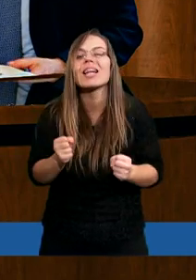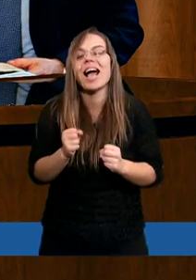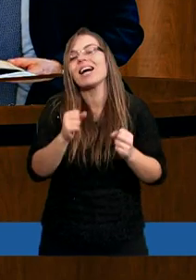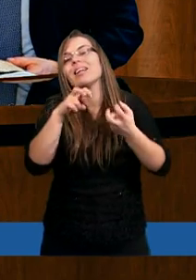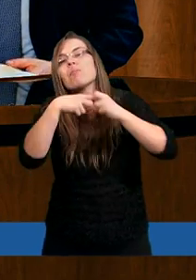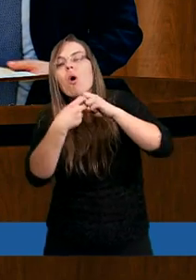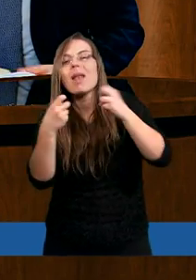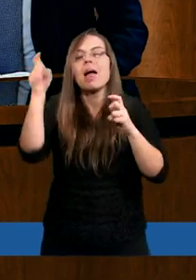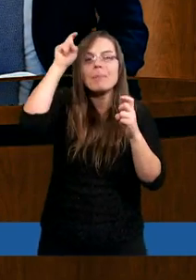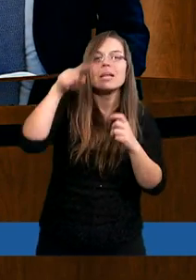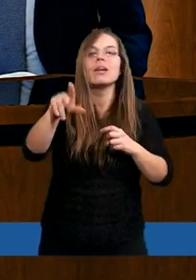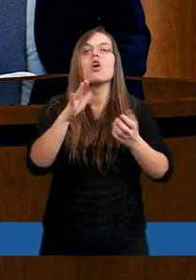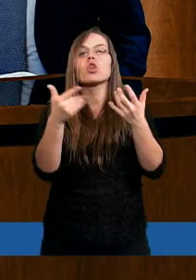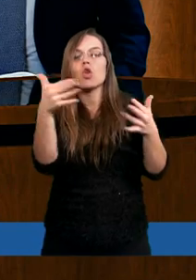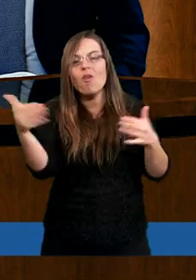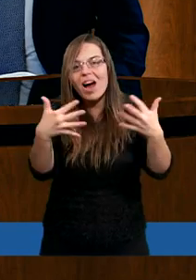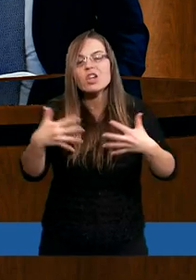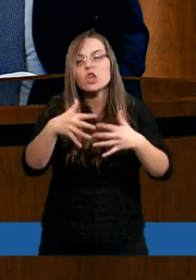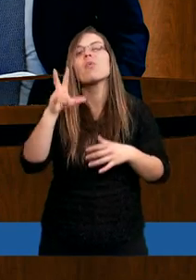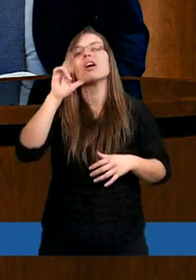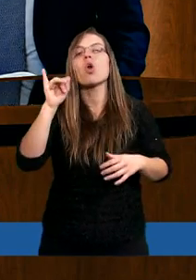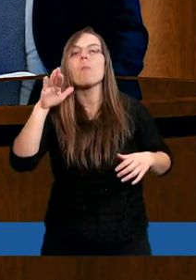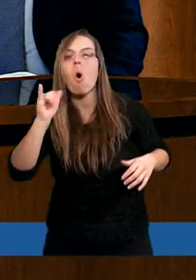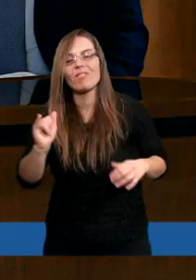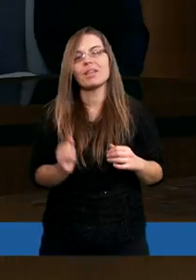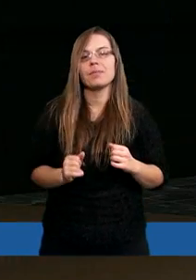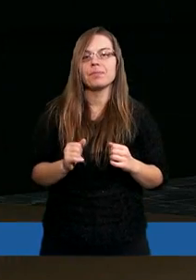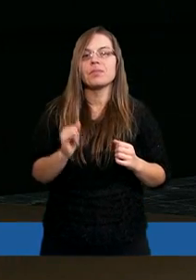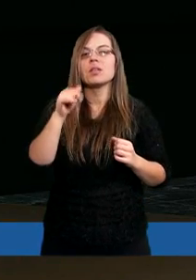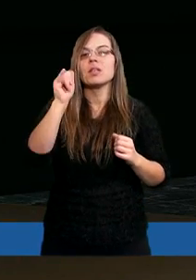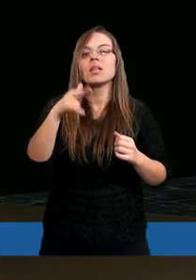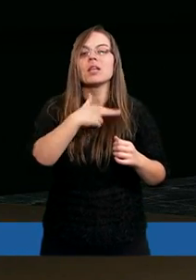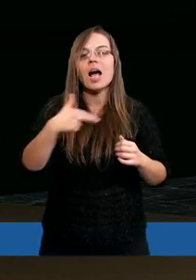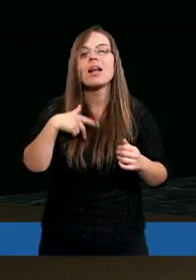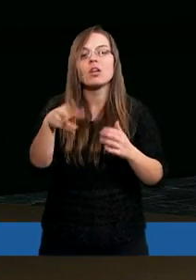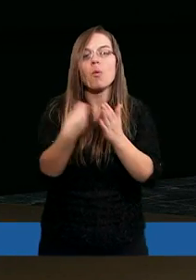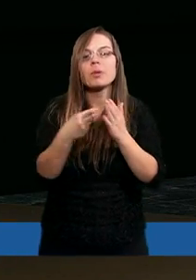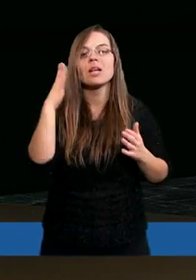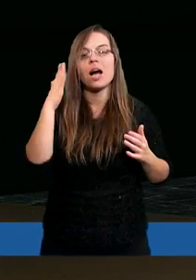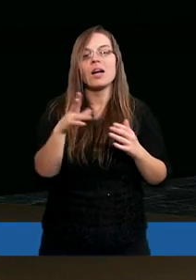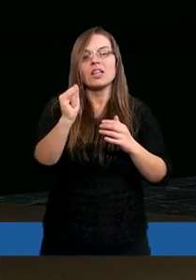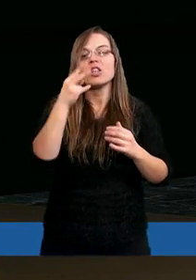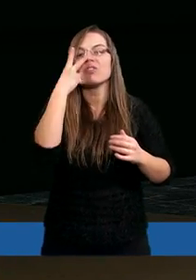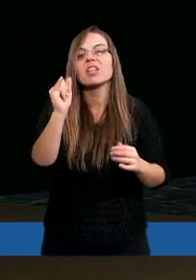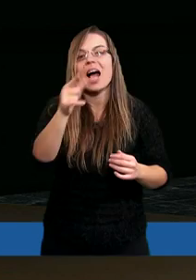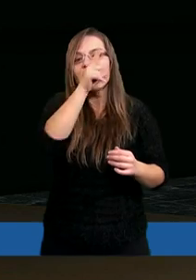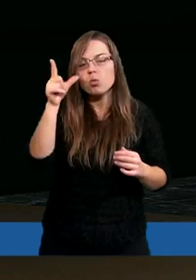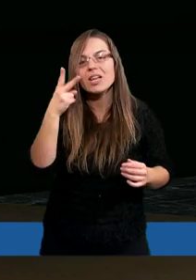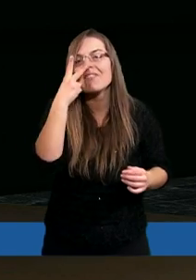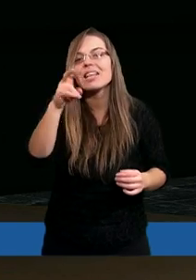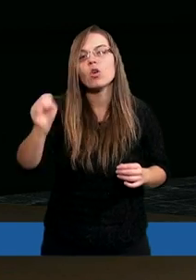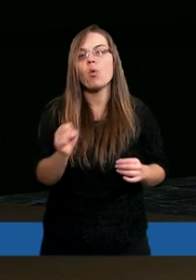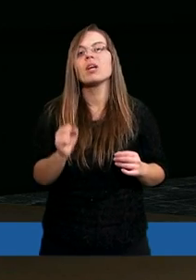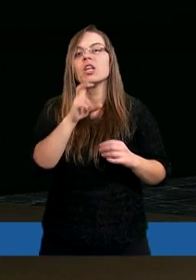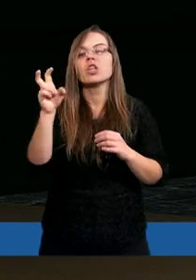między innymi towarzyszyły Hiobowi. Czy masz oczy cielesne? Czy widzisz, jak ludzie